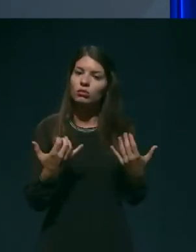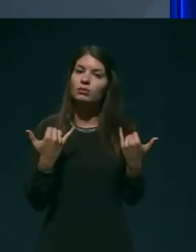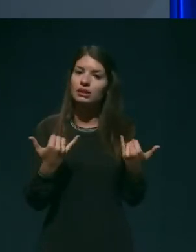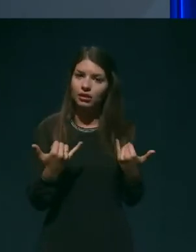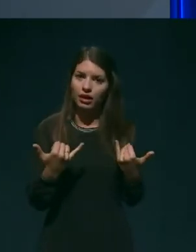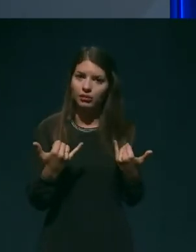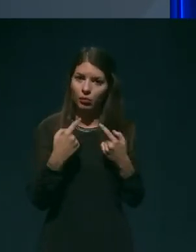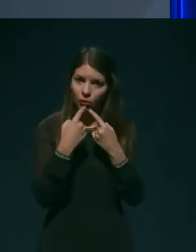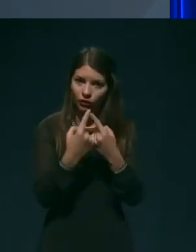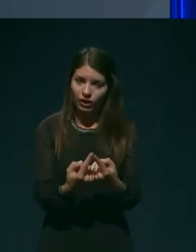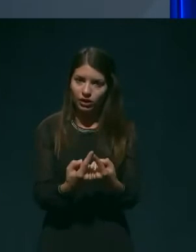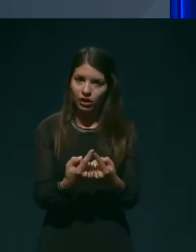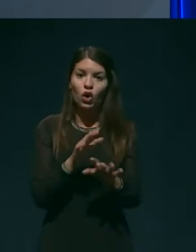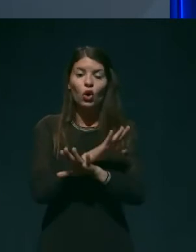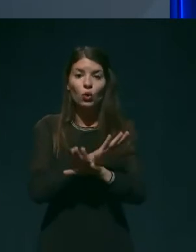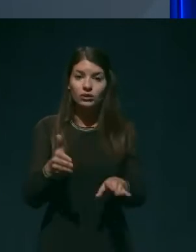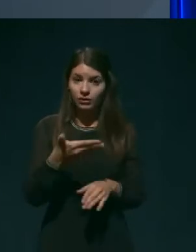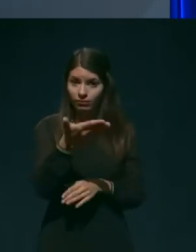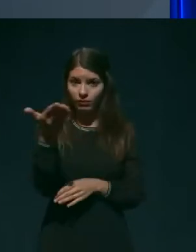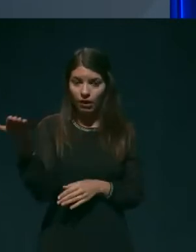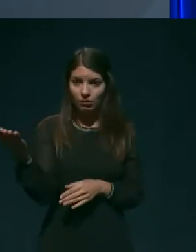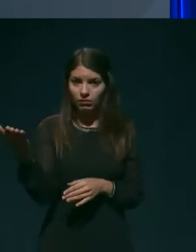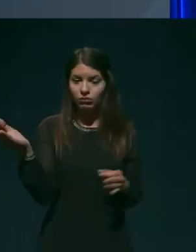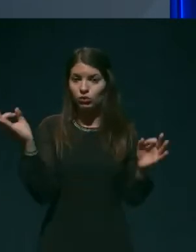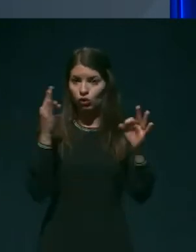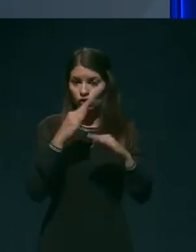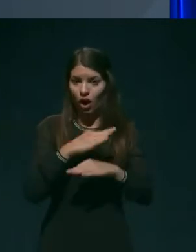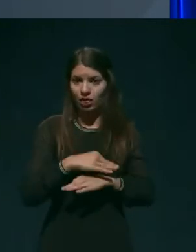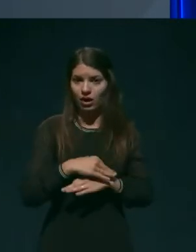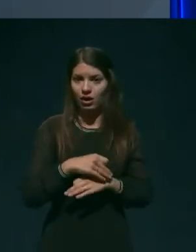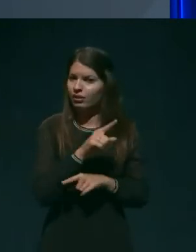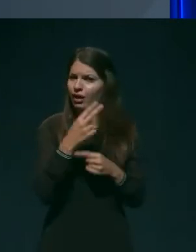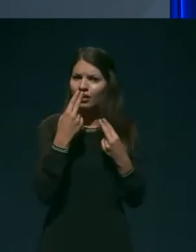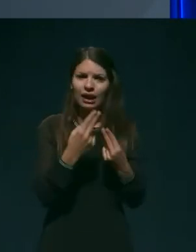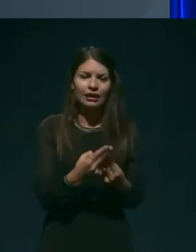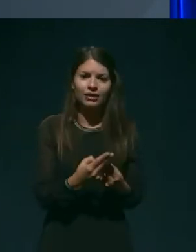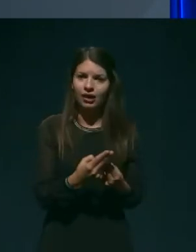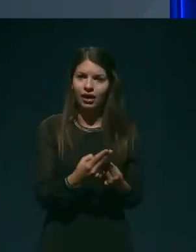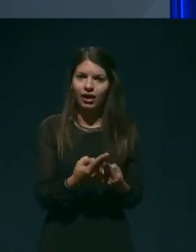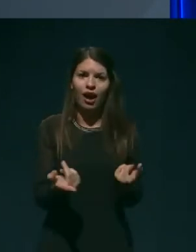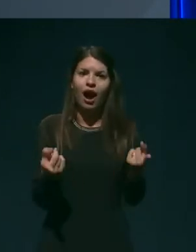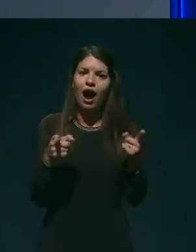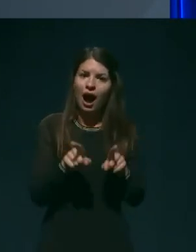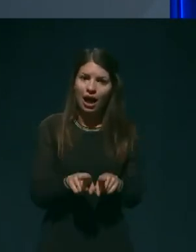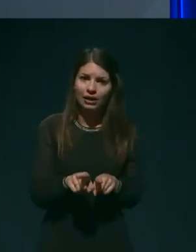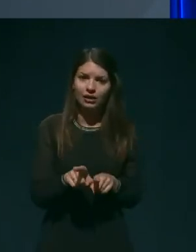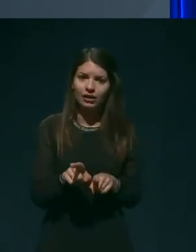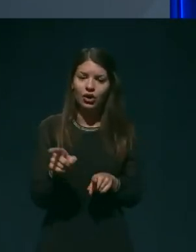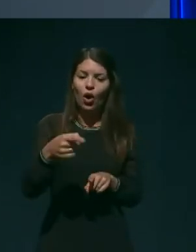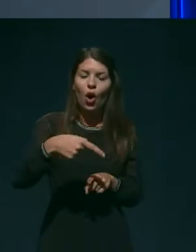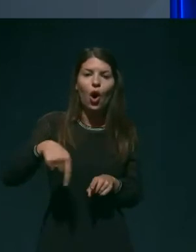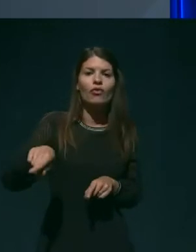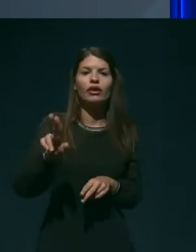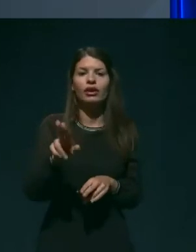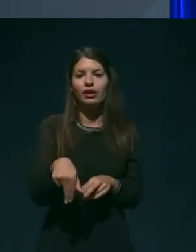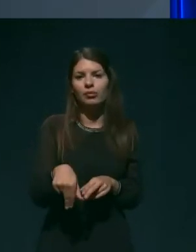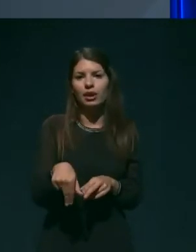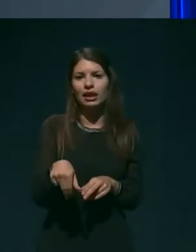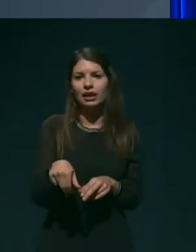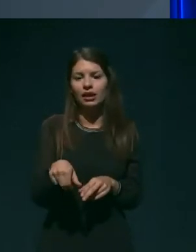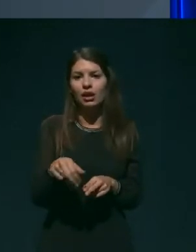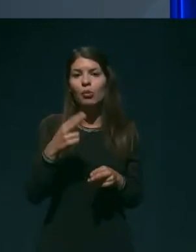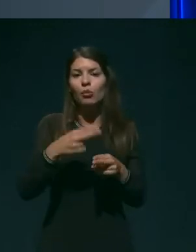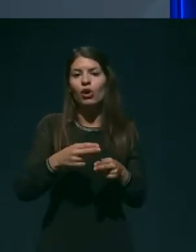izrečemo sožalje. Ne glede na to, ali so bili sočasno okuženi s COVID-om,